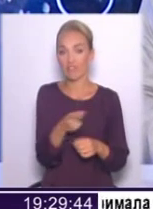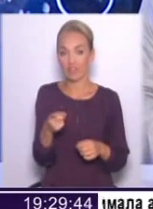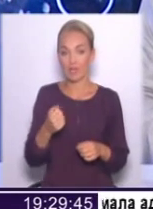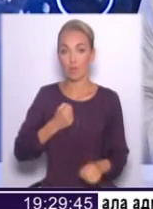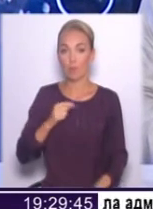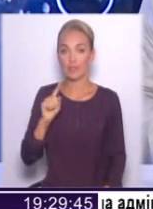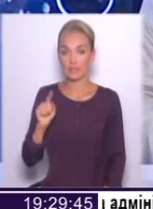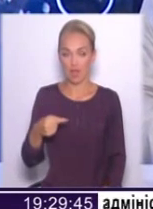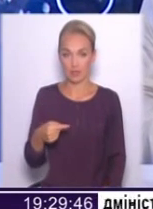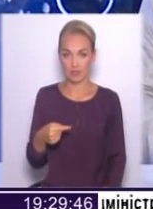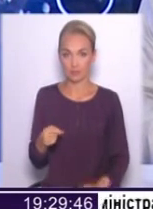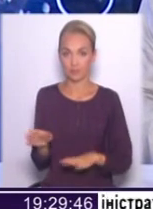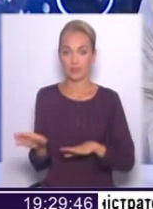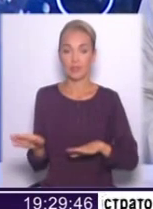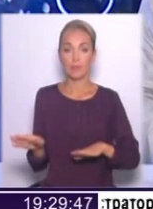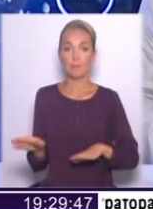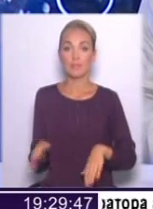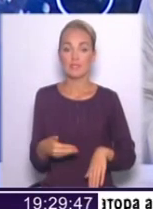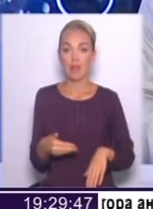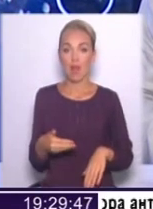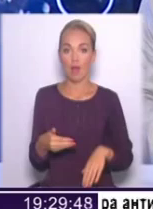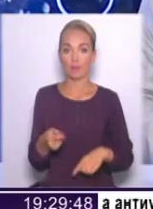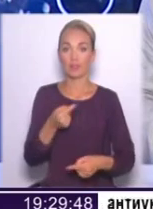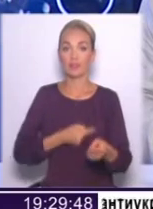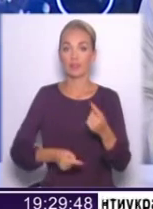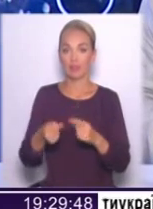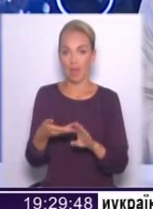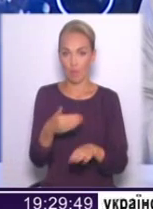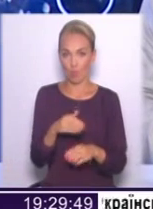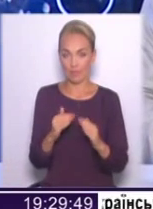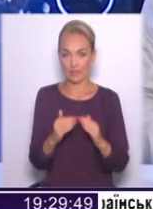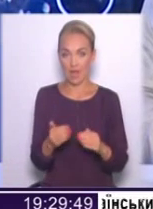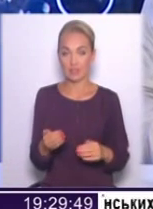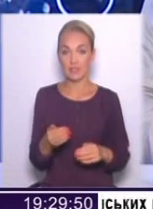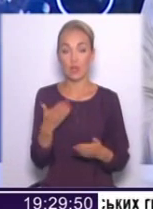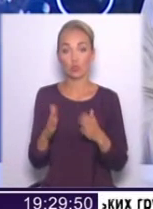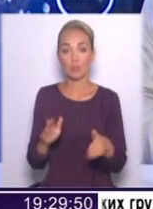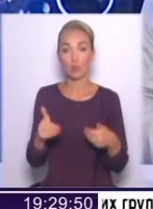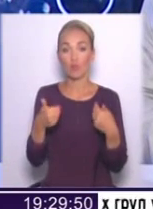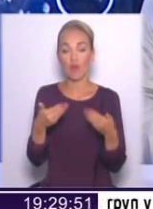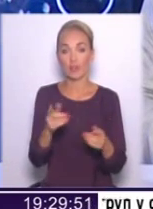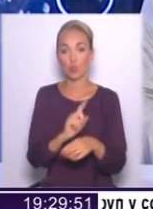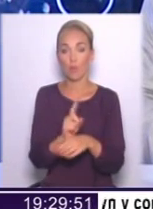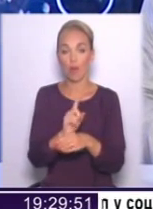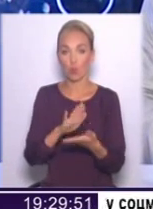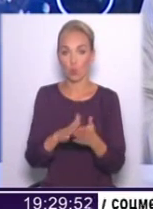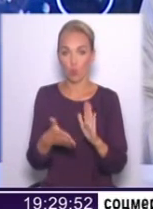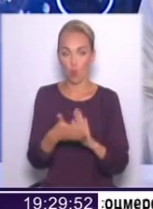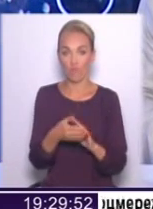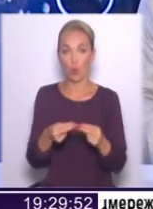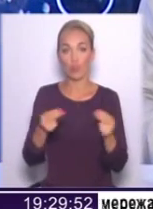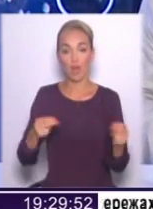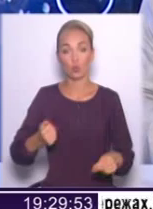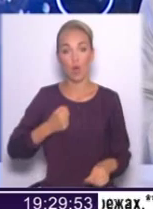після демобілізації, якщо б запропонувати людям нормальні умови контрактної армії вже тоді,